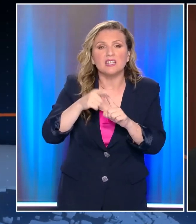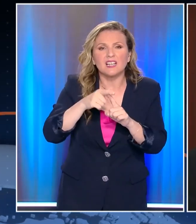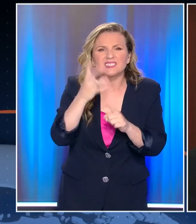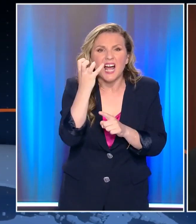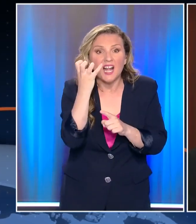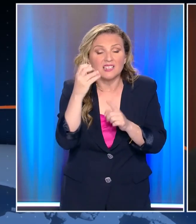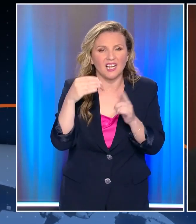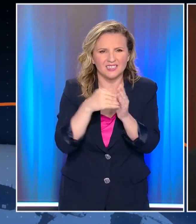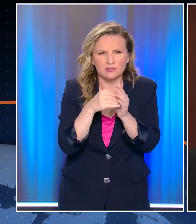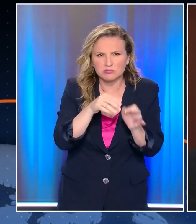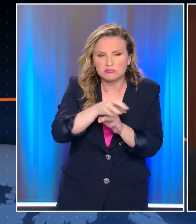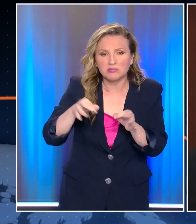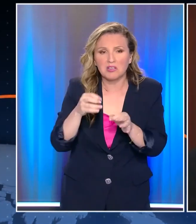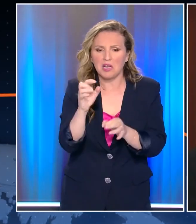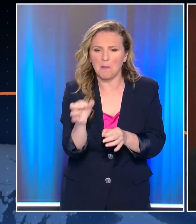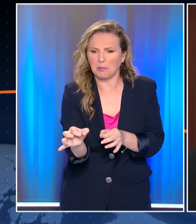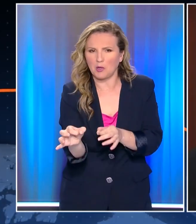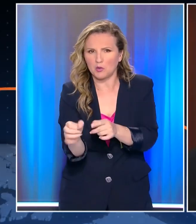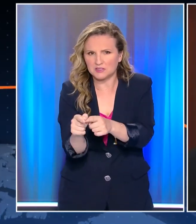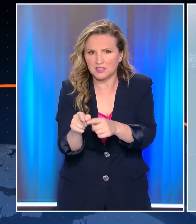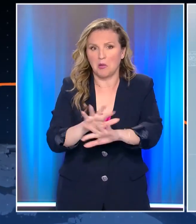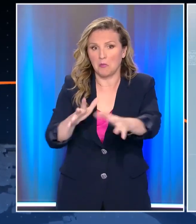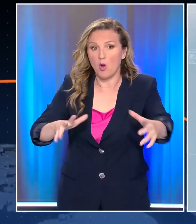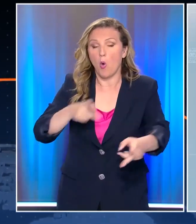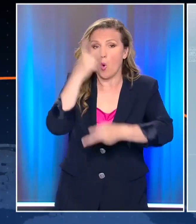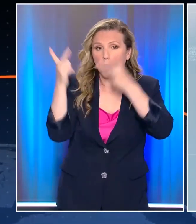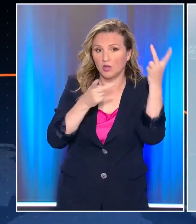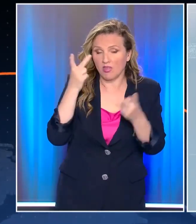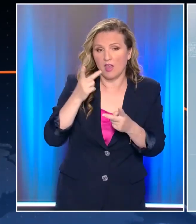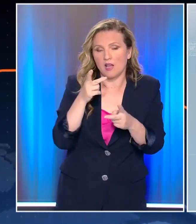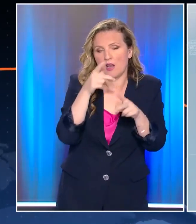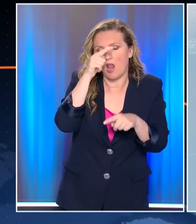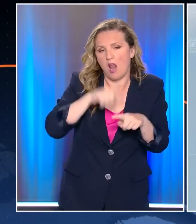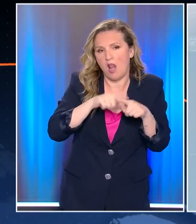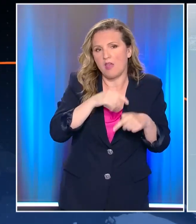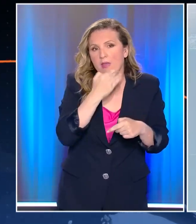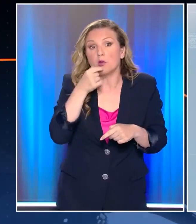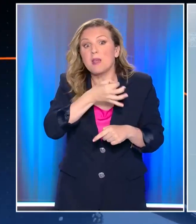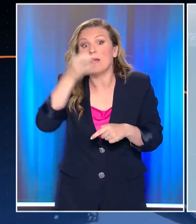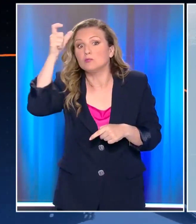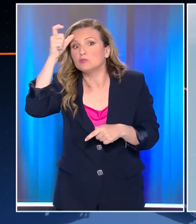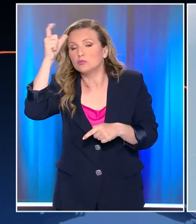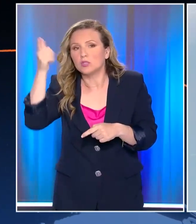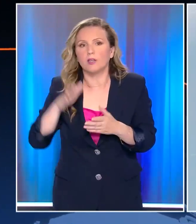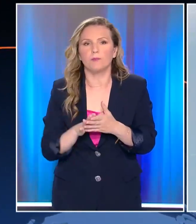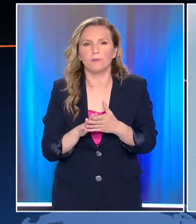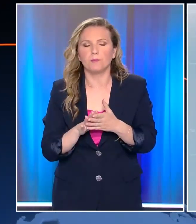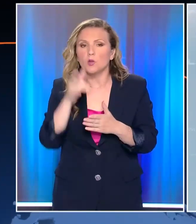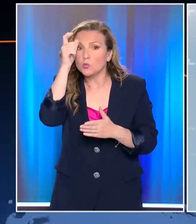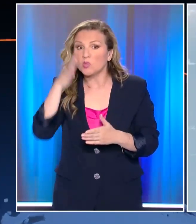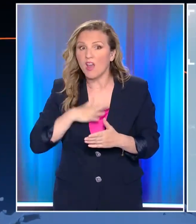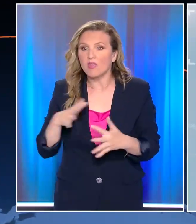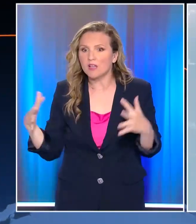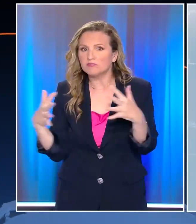χιλιόμετρων για ένα νησί 10 τετραγωνικών χιλιόμετρων. Οδηγεί νομοτελειακά σε κάποια κίνηση, σε κάποιο θερμό επεισόδιο.